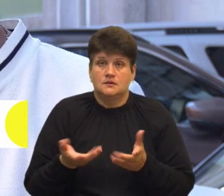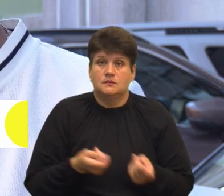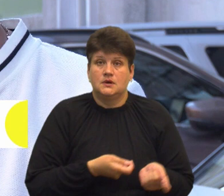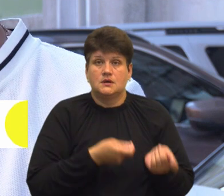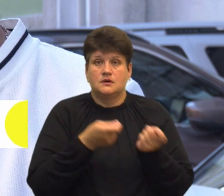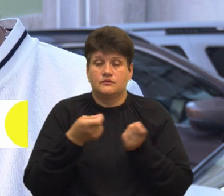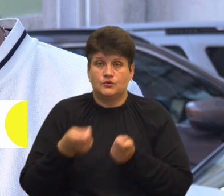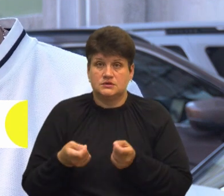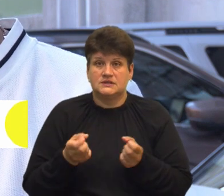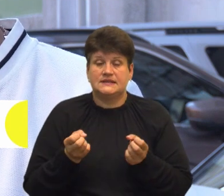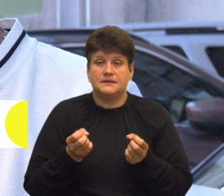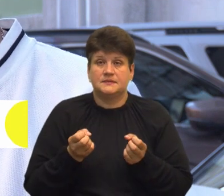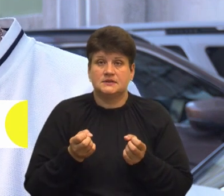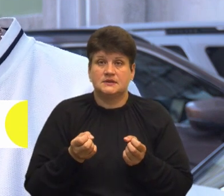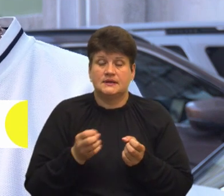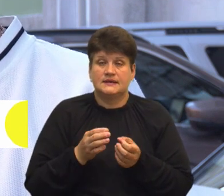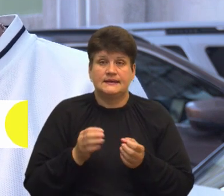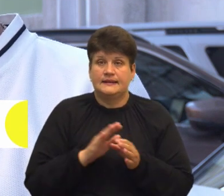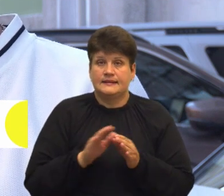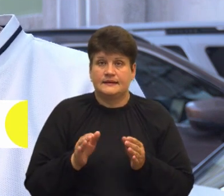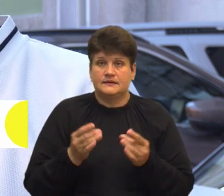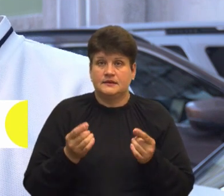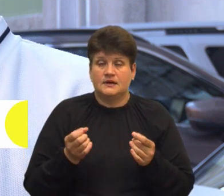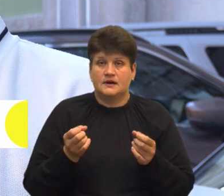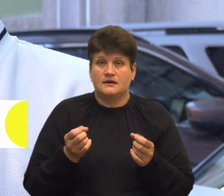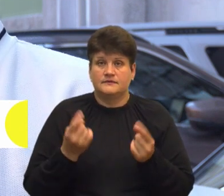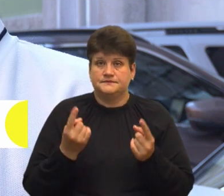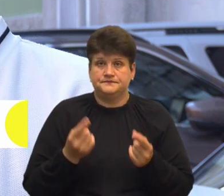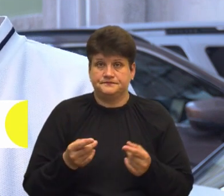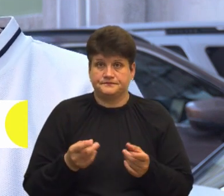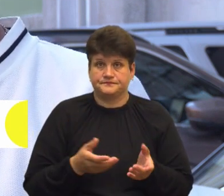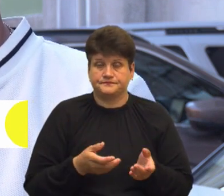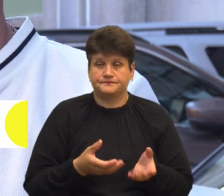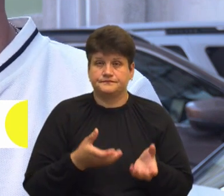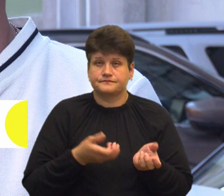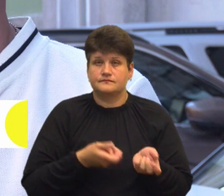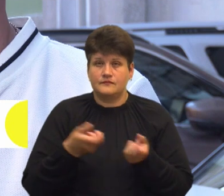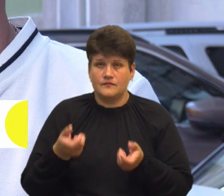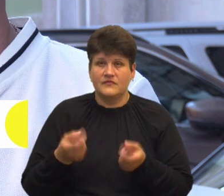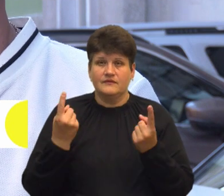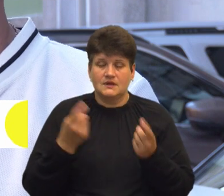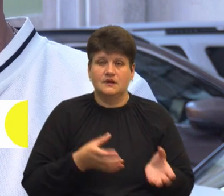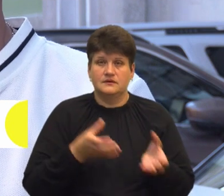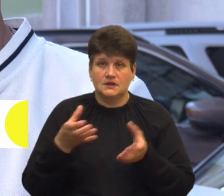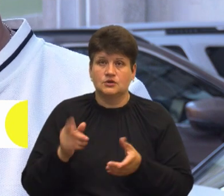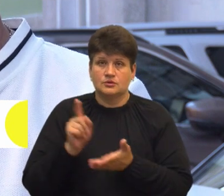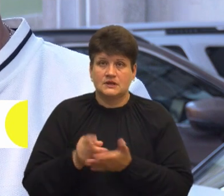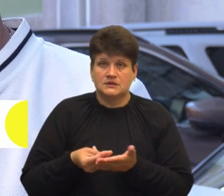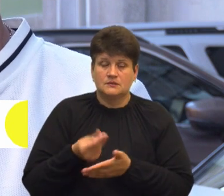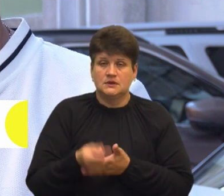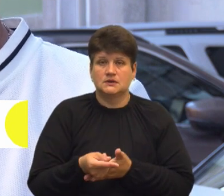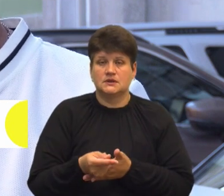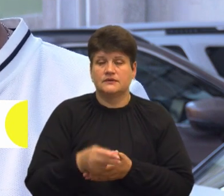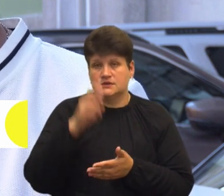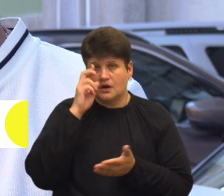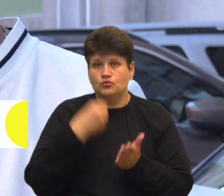негабаритний вантаж Зобов'язані сплатити до державного бюджету кошти, сума